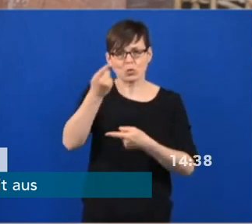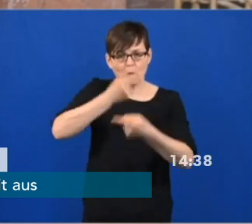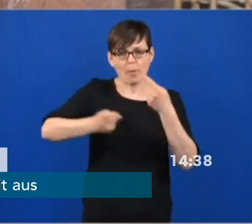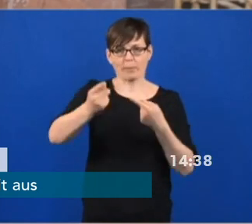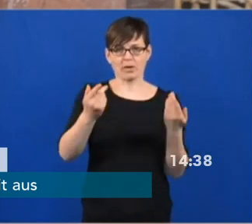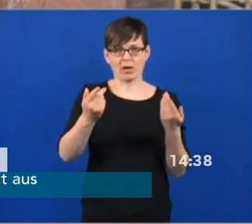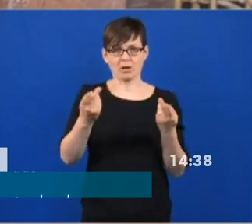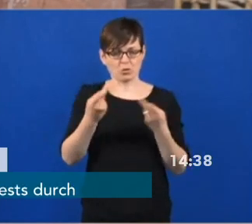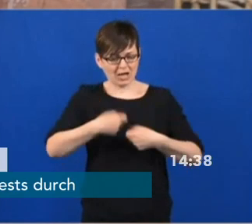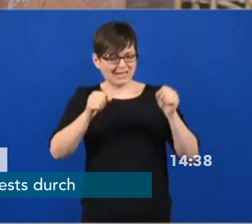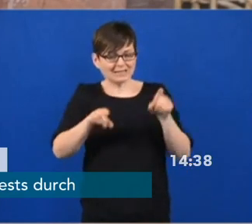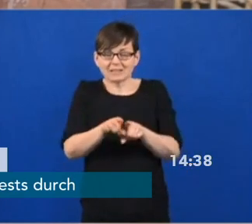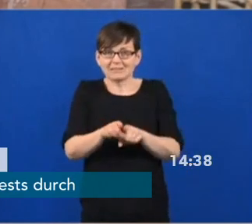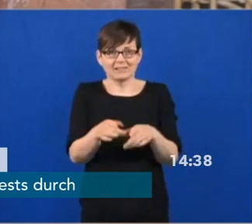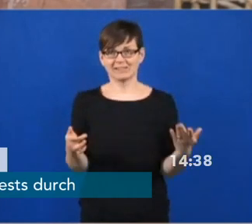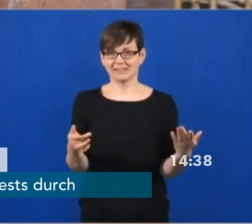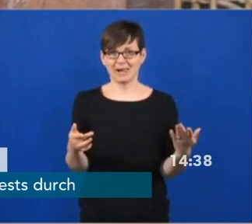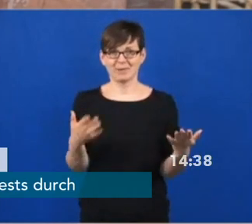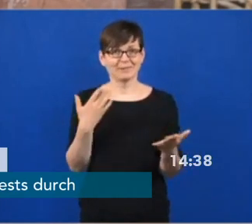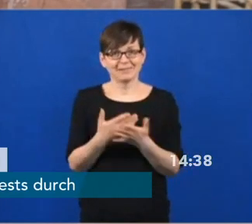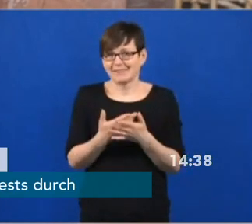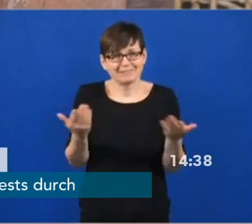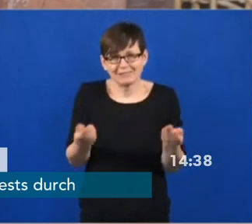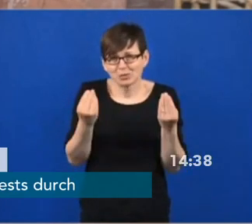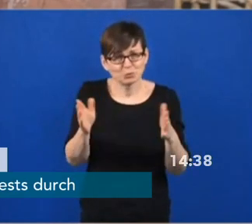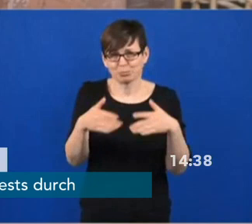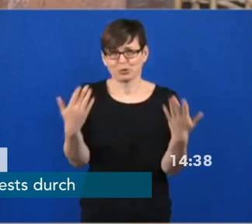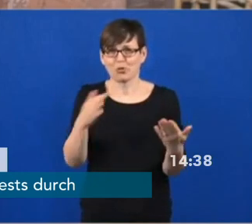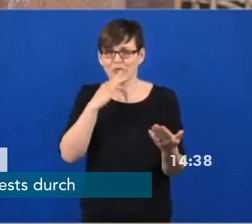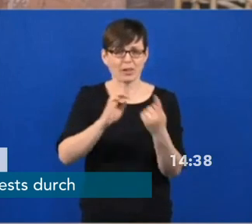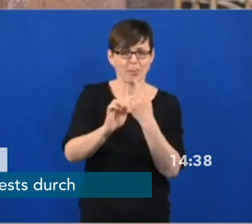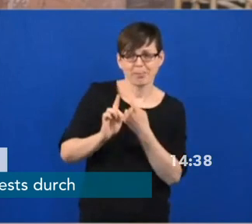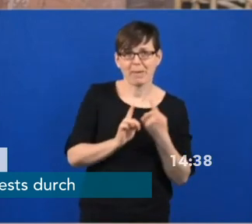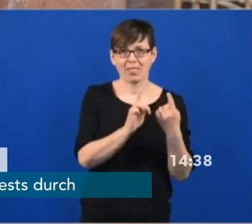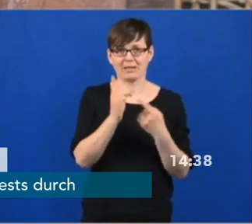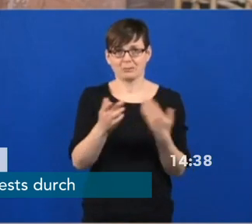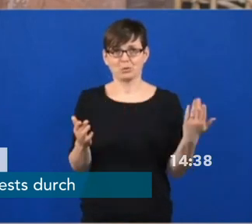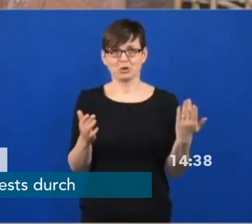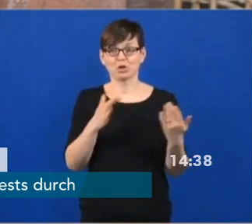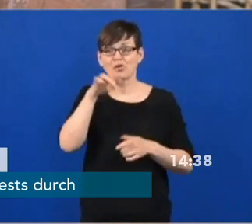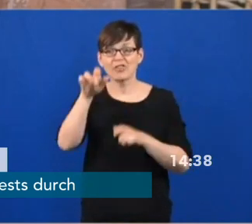Und es gibt viele Menschen, die bei uns wohnen, im Umland arbeiten. Es gibt noch mehr Menschen, die im Umland